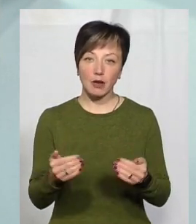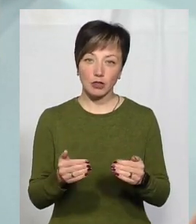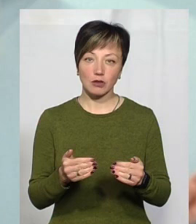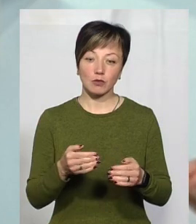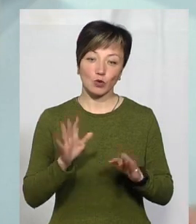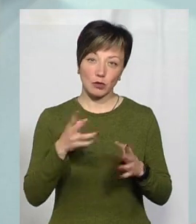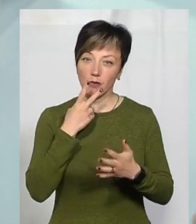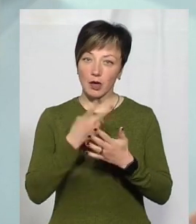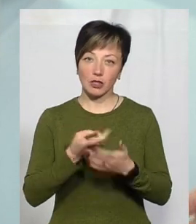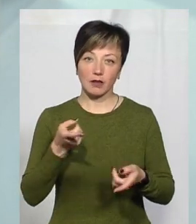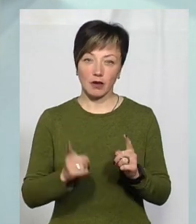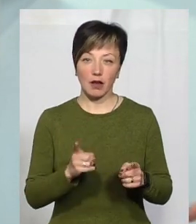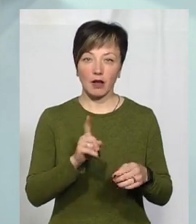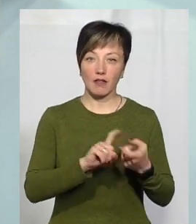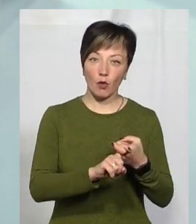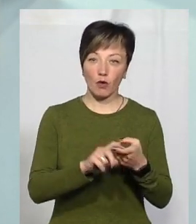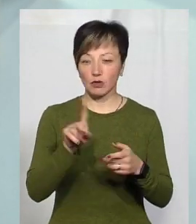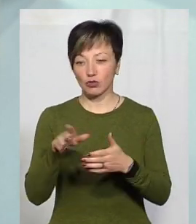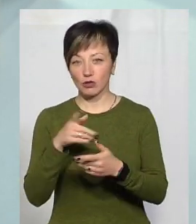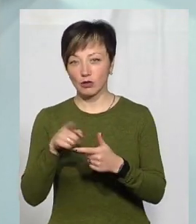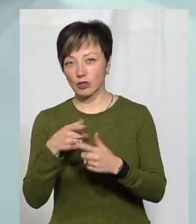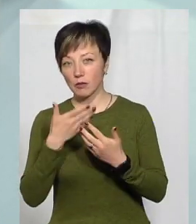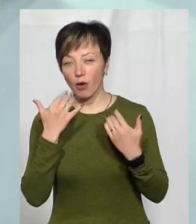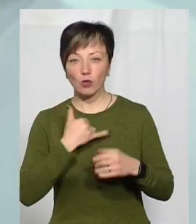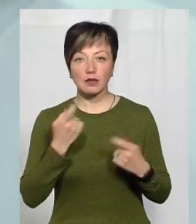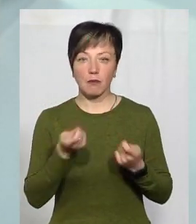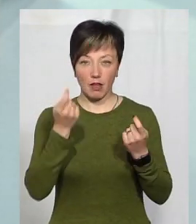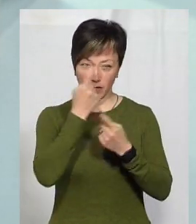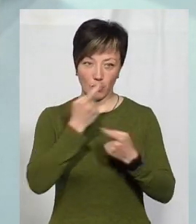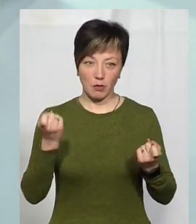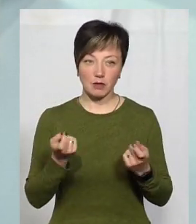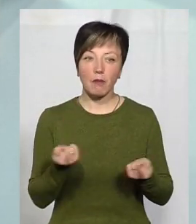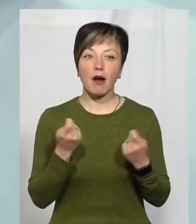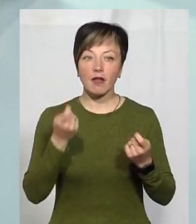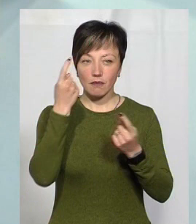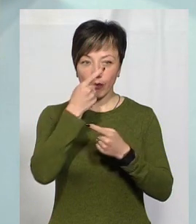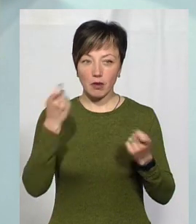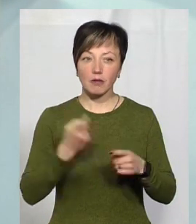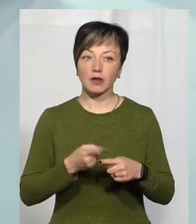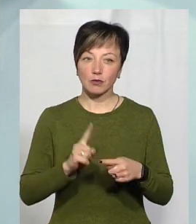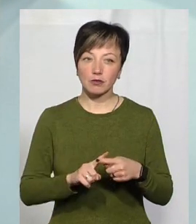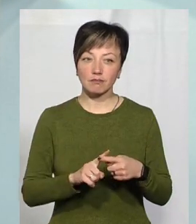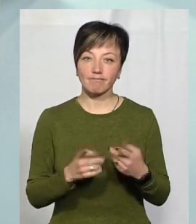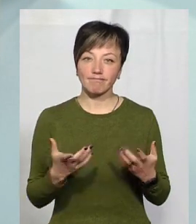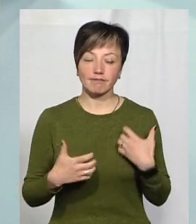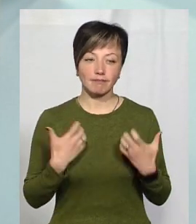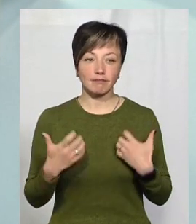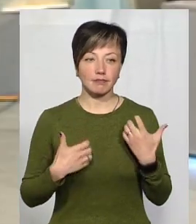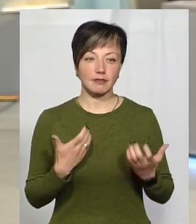знати реальну картину, інфіковані, інфіковані. Тому що в нас мало інформації. Мало інформації, тому ми...